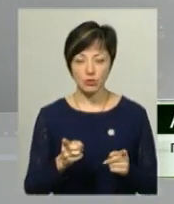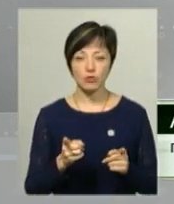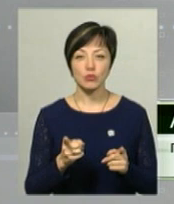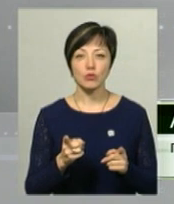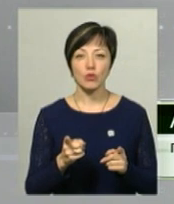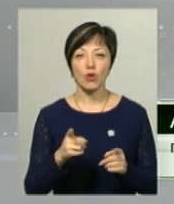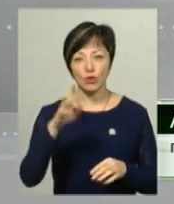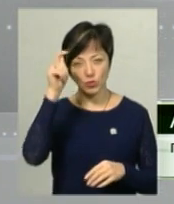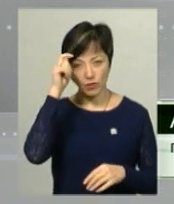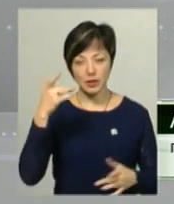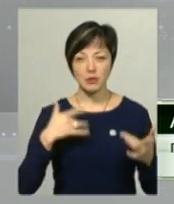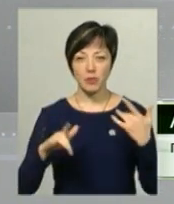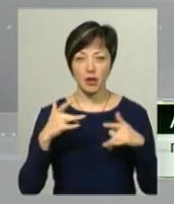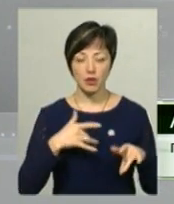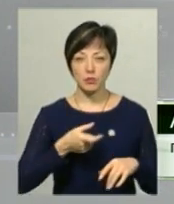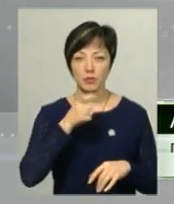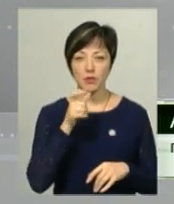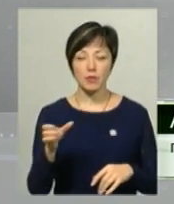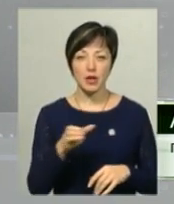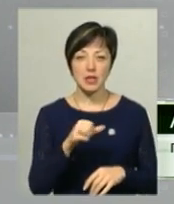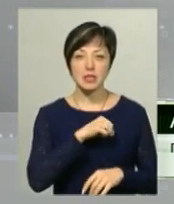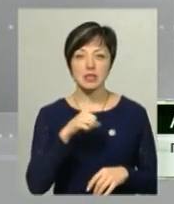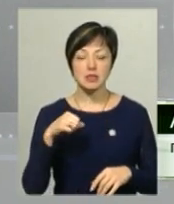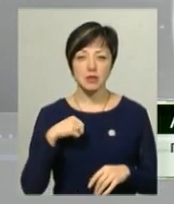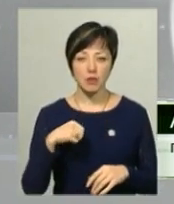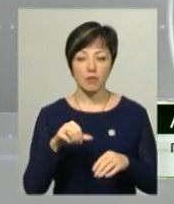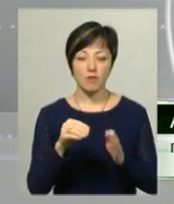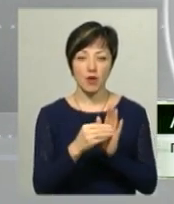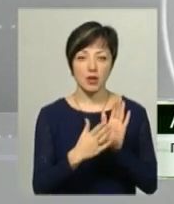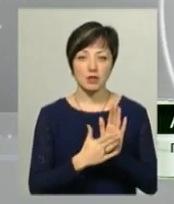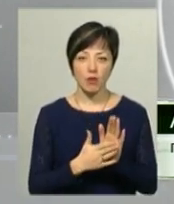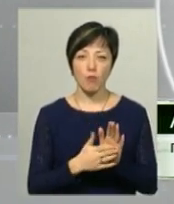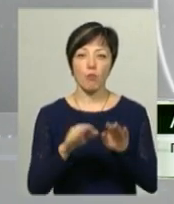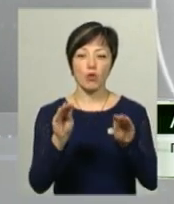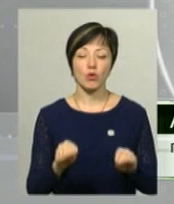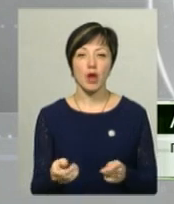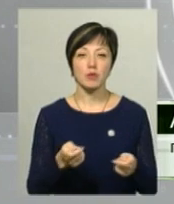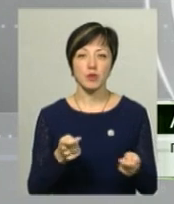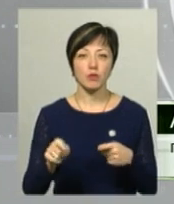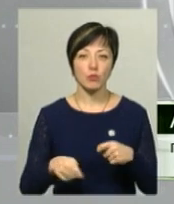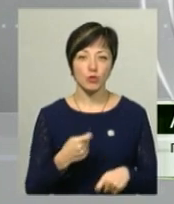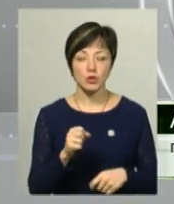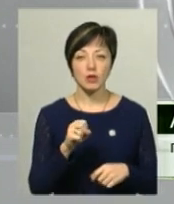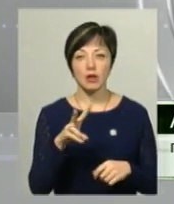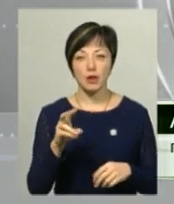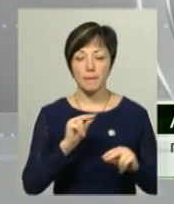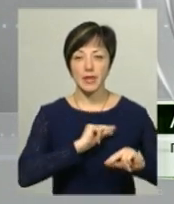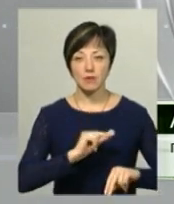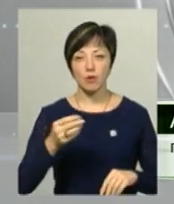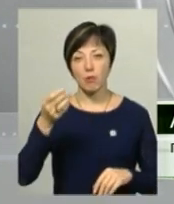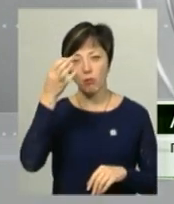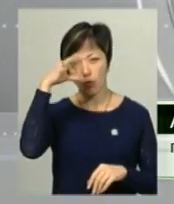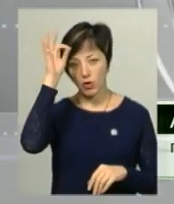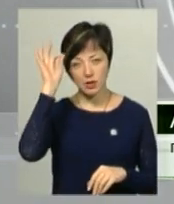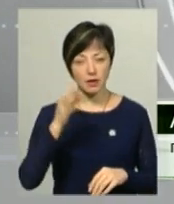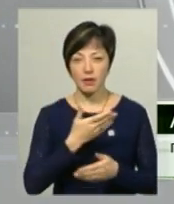що вживав спиртні напої, про що сам сказав особисто в протоколі про адміністративне правопорушення. Однак працівники поліції при цьому